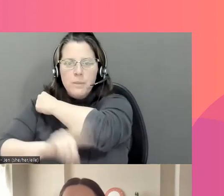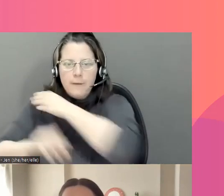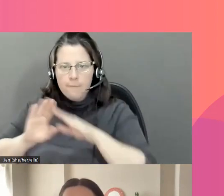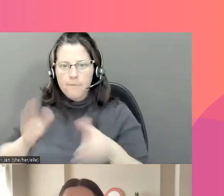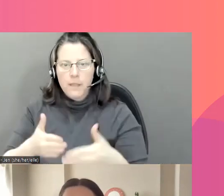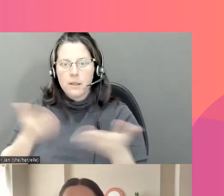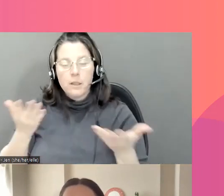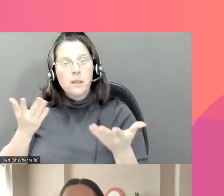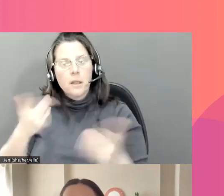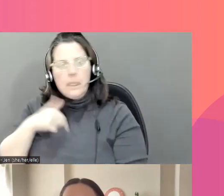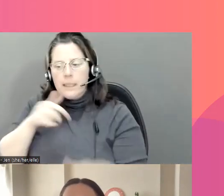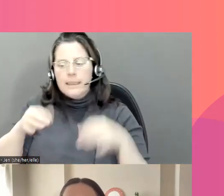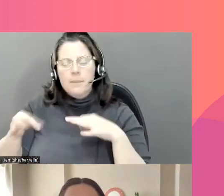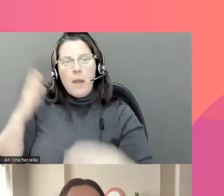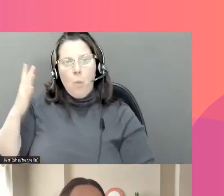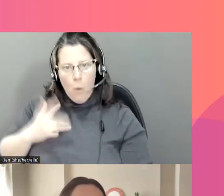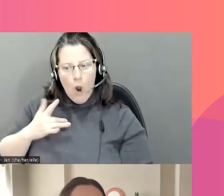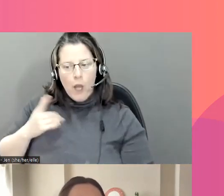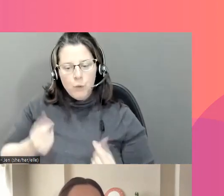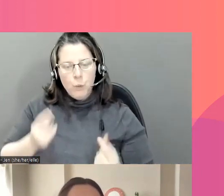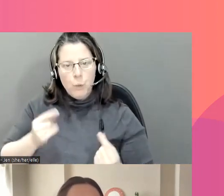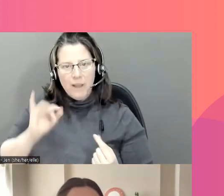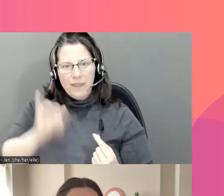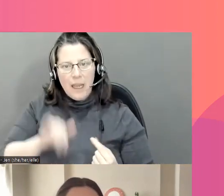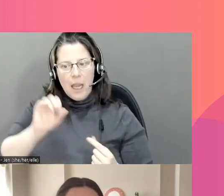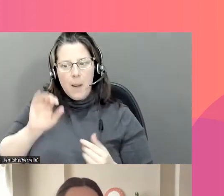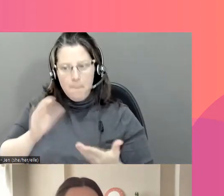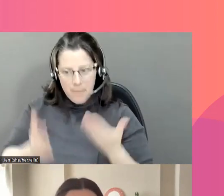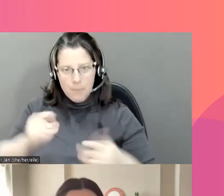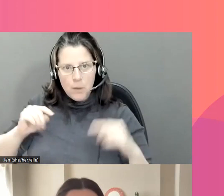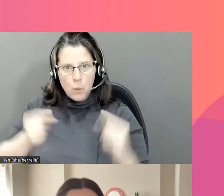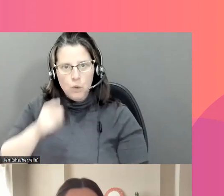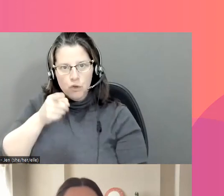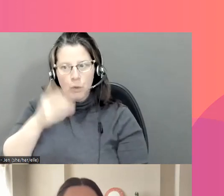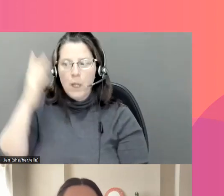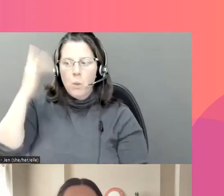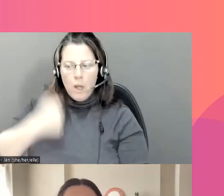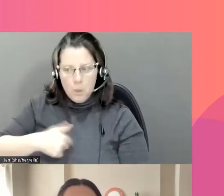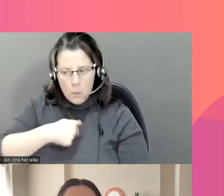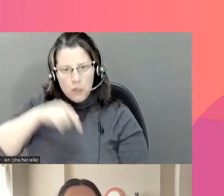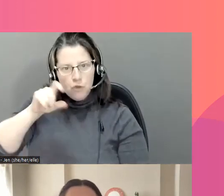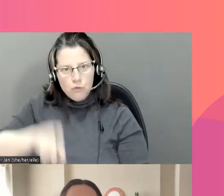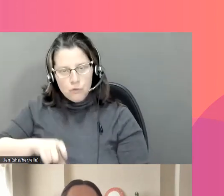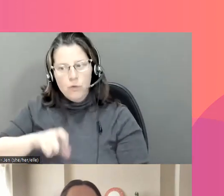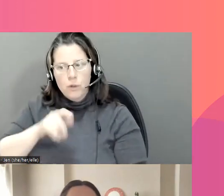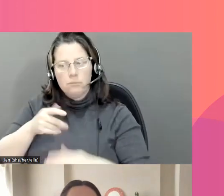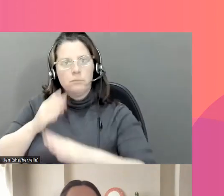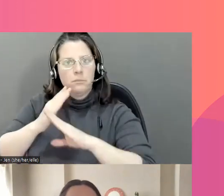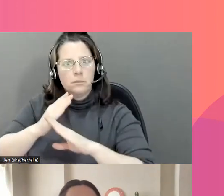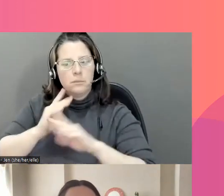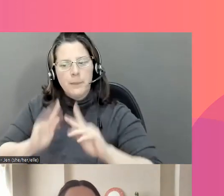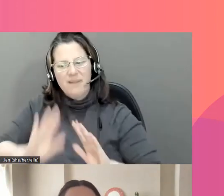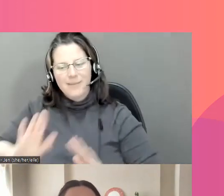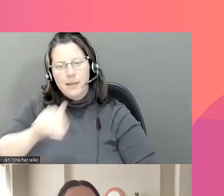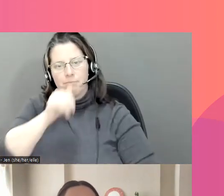Et donc, on ne peut pas expliquer pourquoi est-ce que leur comportement cause problème. Pourquoi est-ce qu'on devrait protéger les renseignements privés des autres?